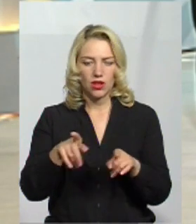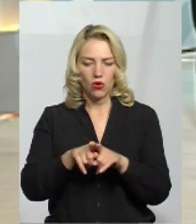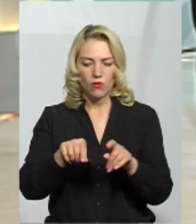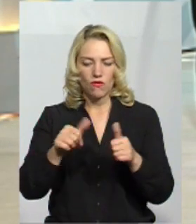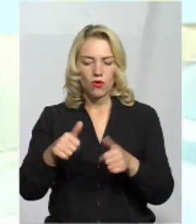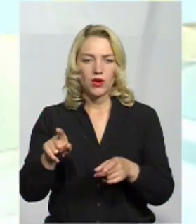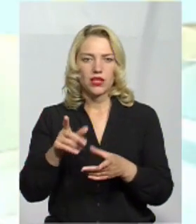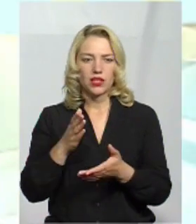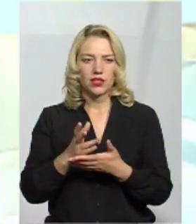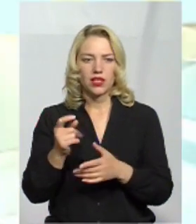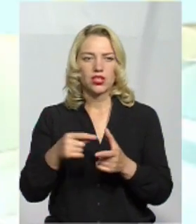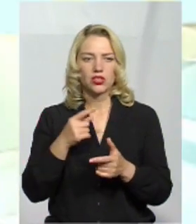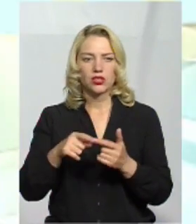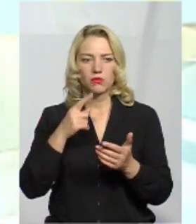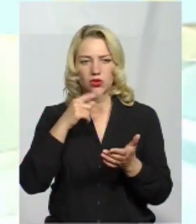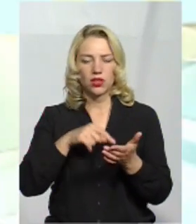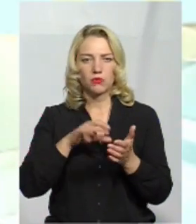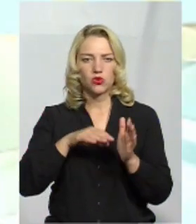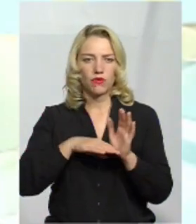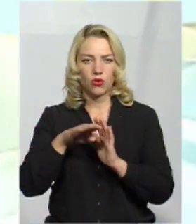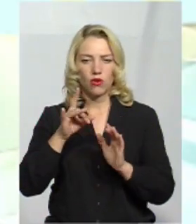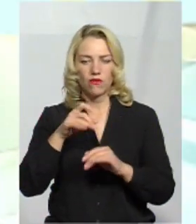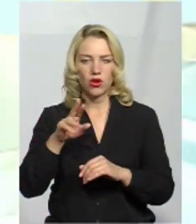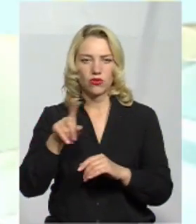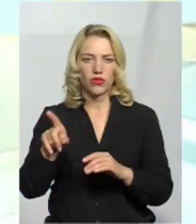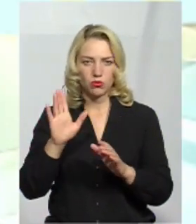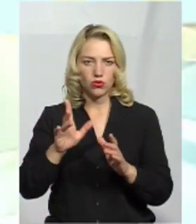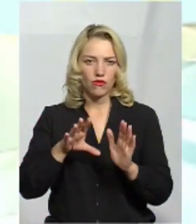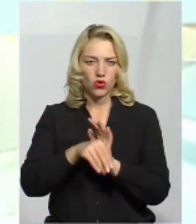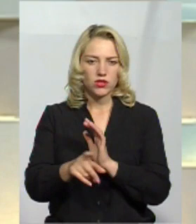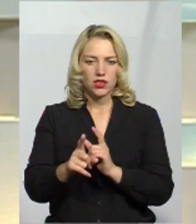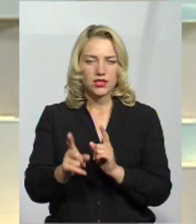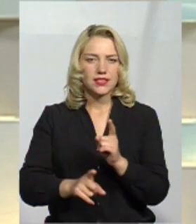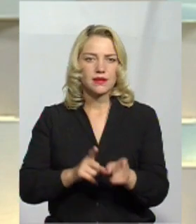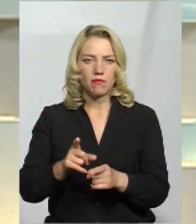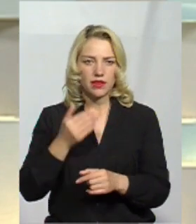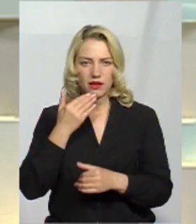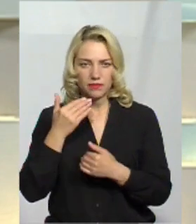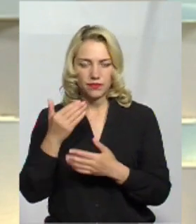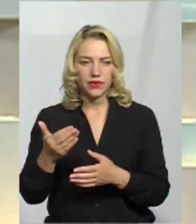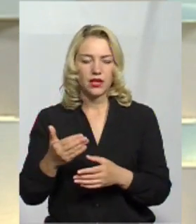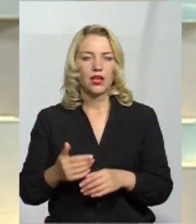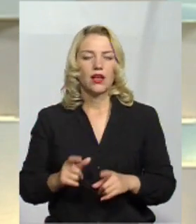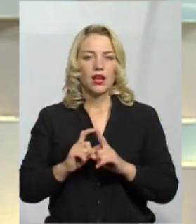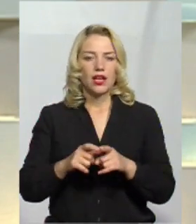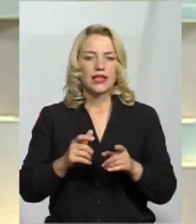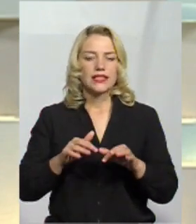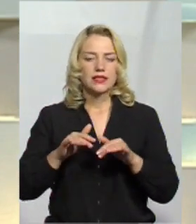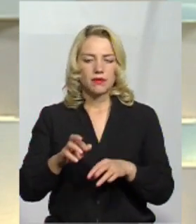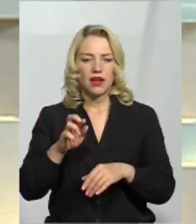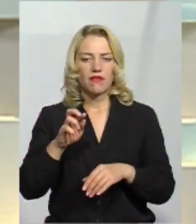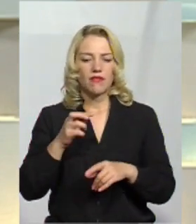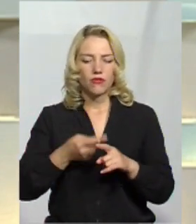відбуваються? Чи потрапивши в Верховну Раду, Ви би якісь зміни вносили? Справа в тому, що, можливо, і вніс без